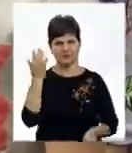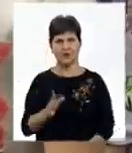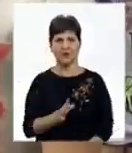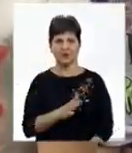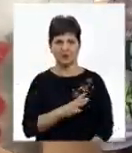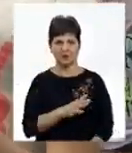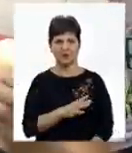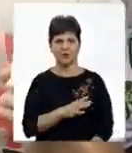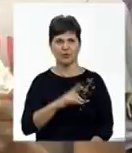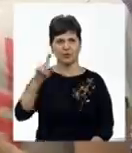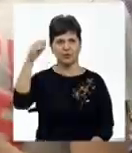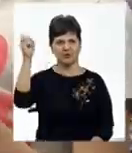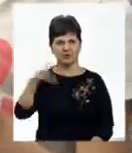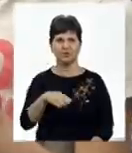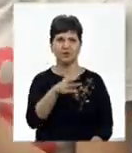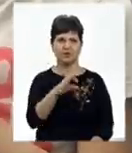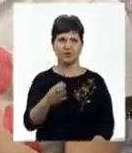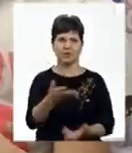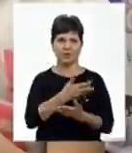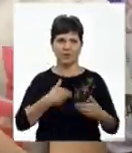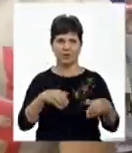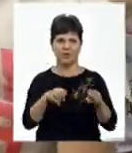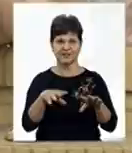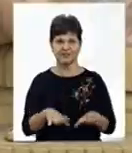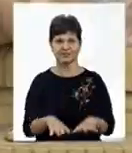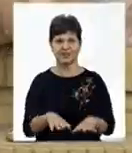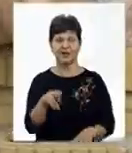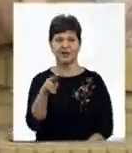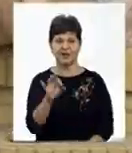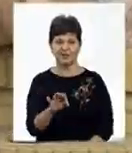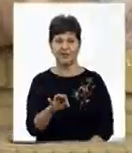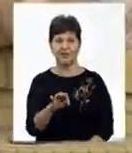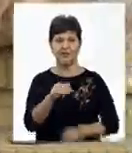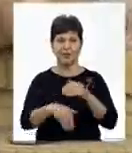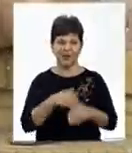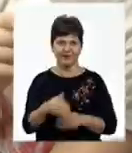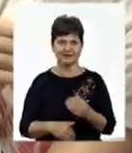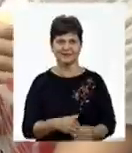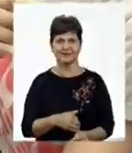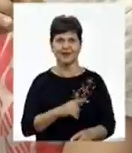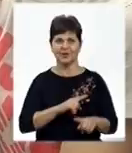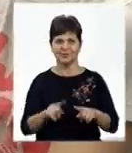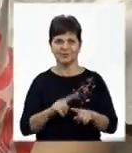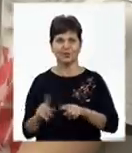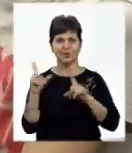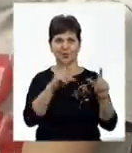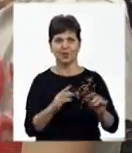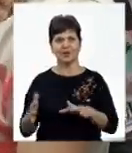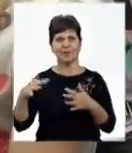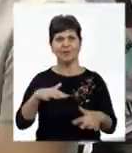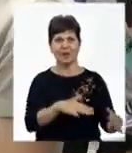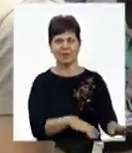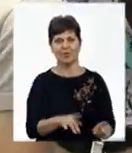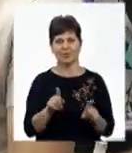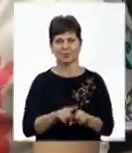сонцею, то ми вирішили покупатися. Скоро поїдемо на море, поки в